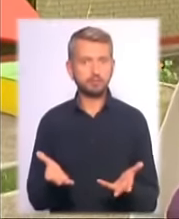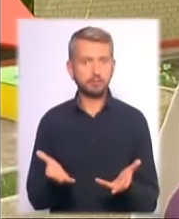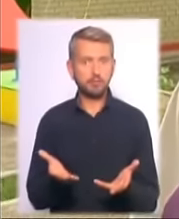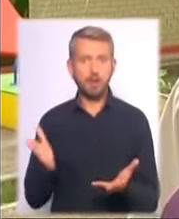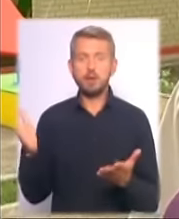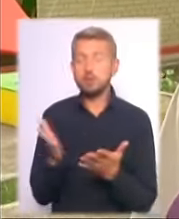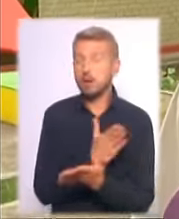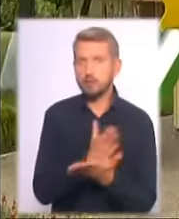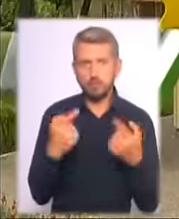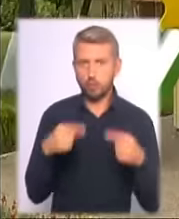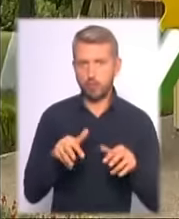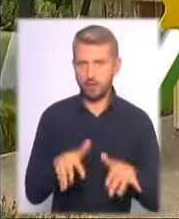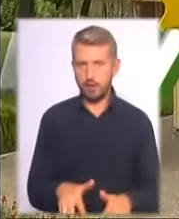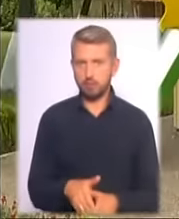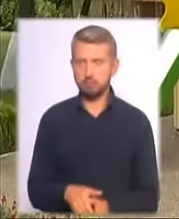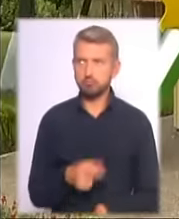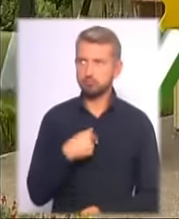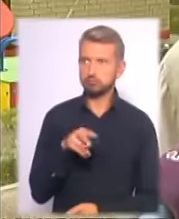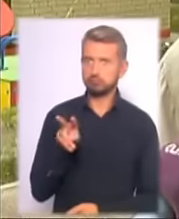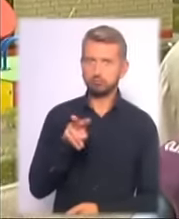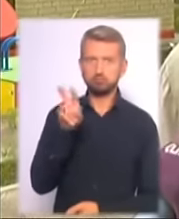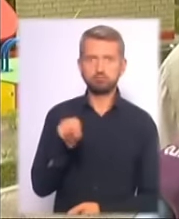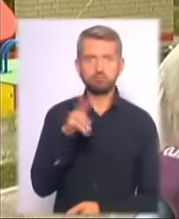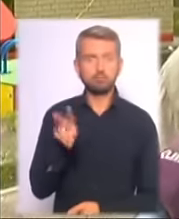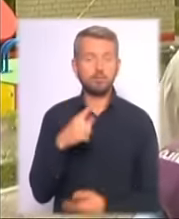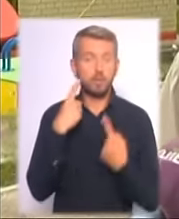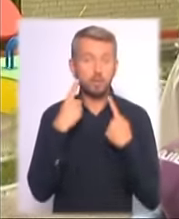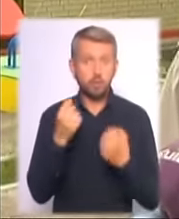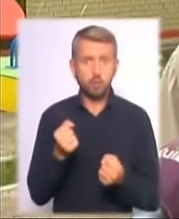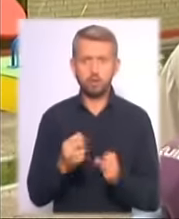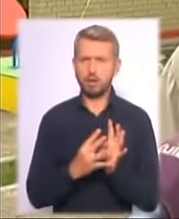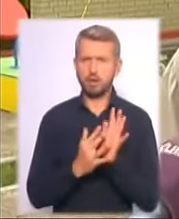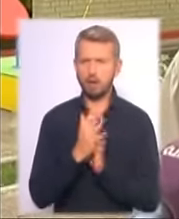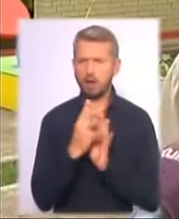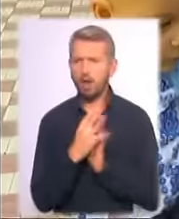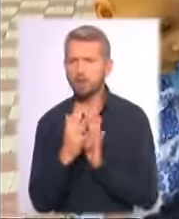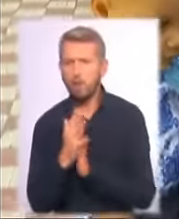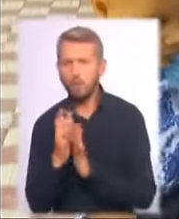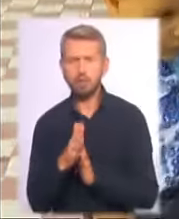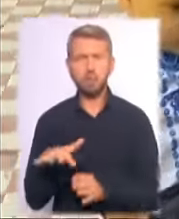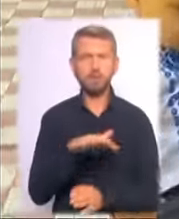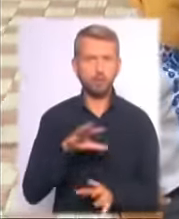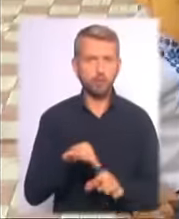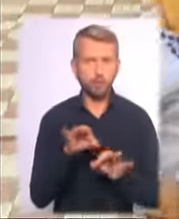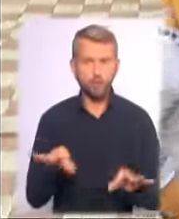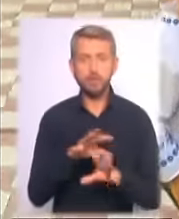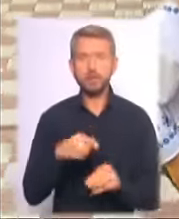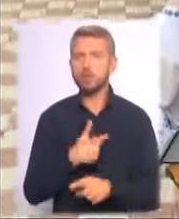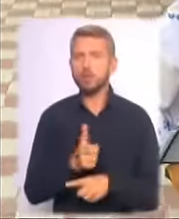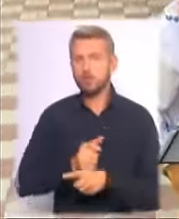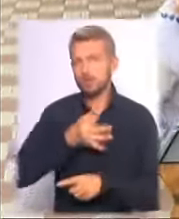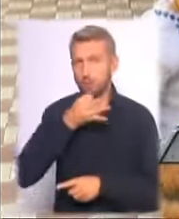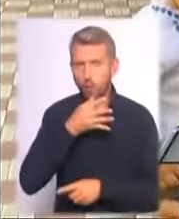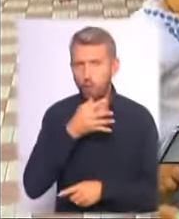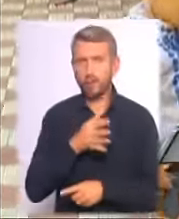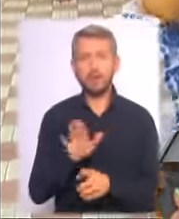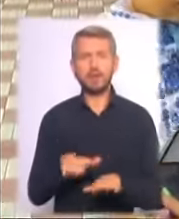зовсім інше. Внешні, звісно, супер, газони, площадки, все отлично. Взагалі мені дуже подобається, тут садочок